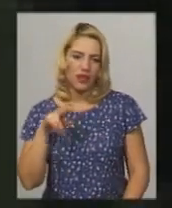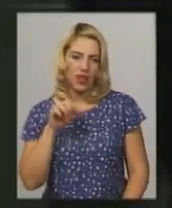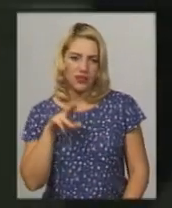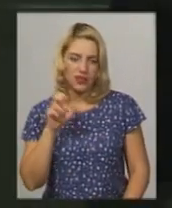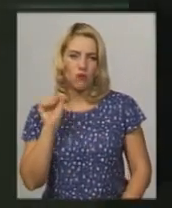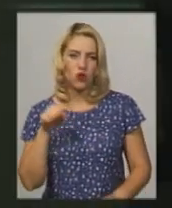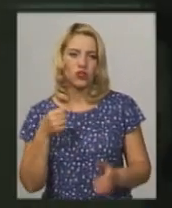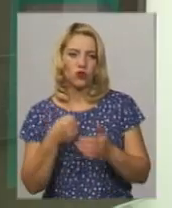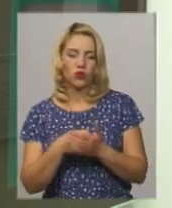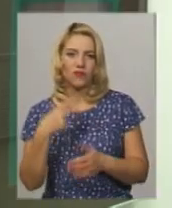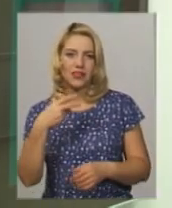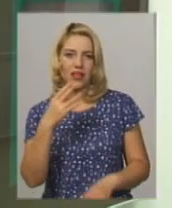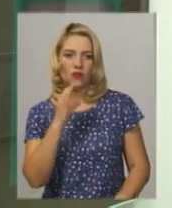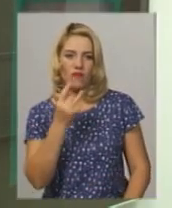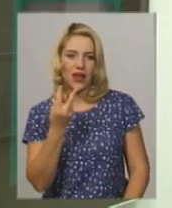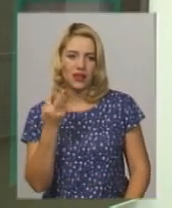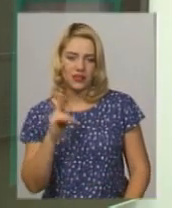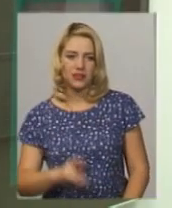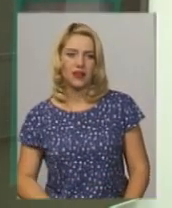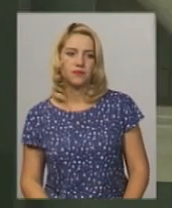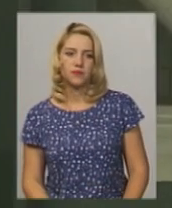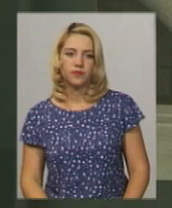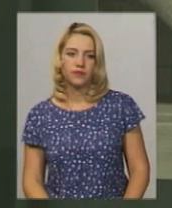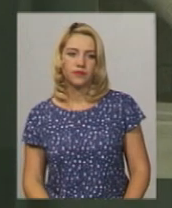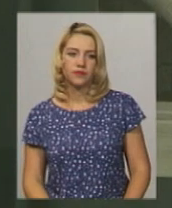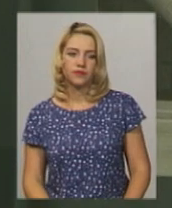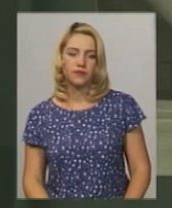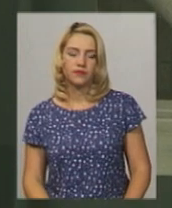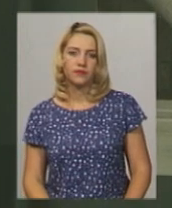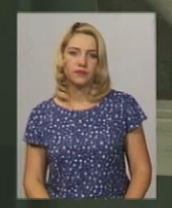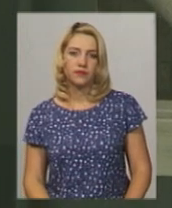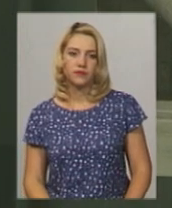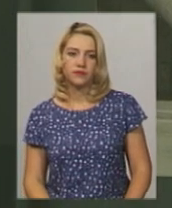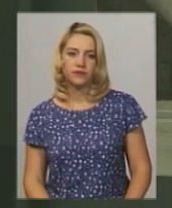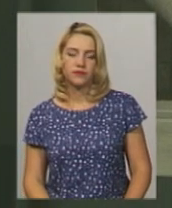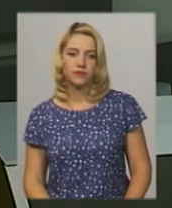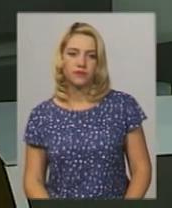вересня. Тетяна Ворожцова, Володимир Зеленчуковський. Новини на Суспільному. Хмельницький.